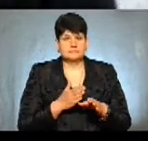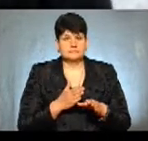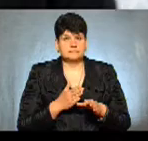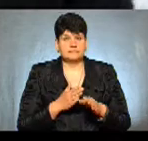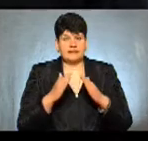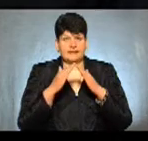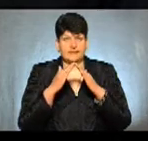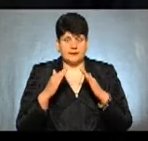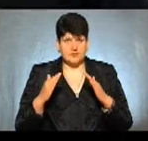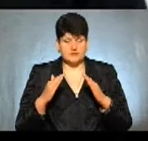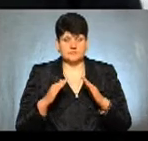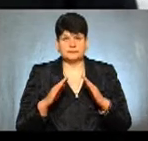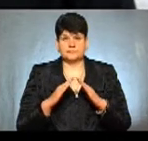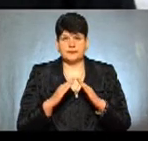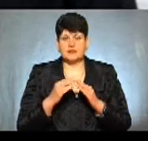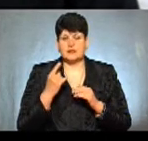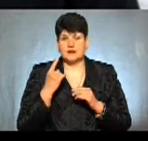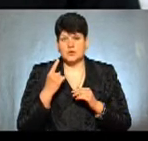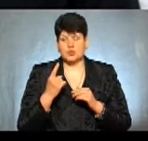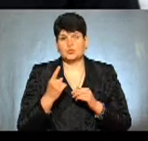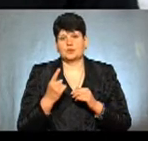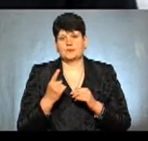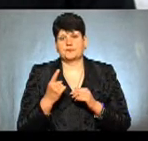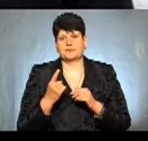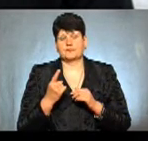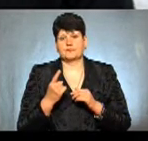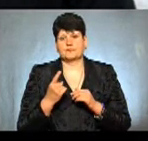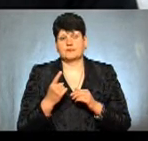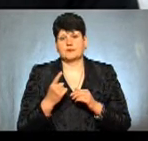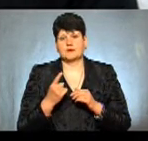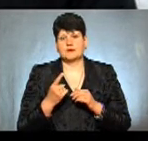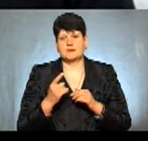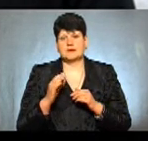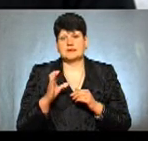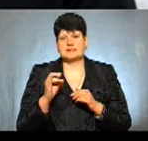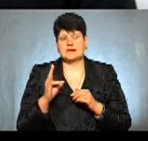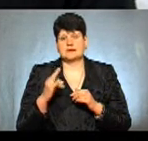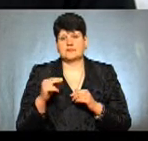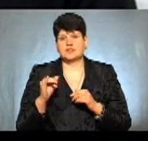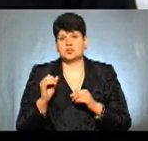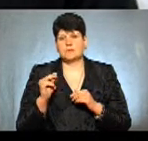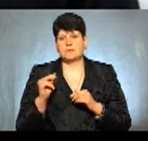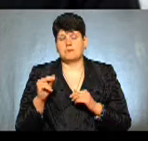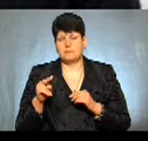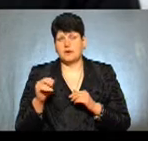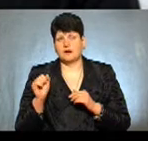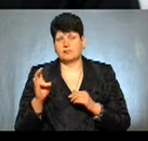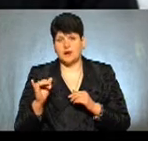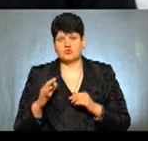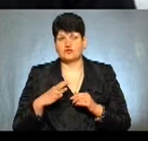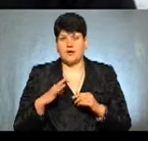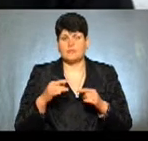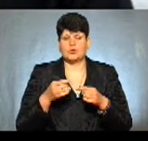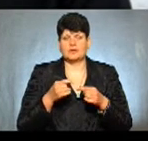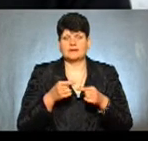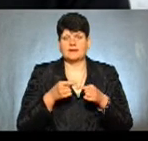тимчасової споруди, та одну з стінок, яка була вставана на санвіч-панелі. Зараз ми чекаємо не відповідну техніку, а саме